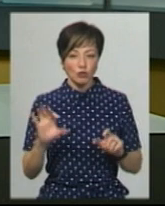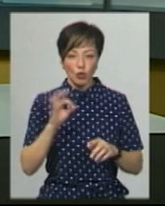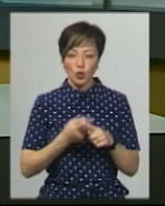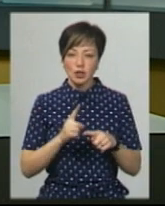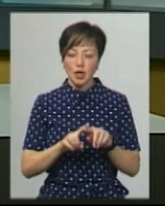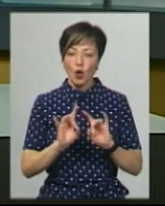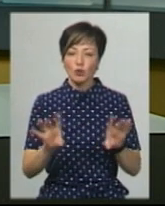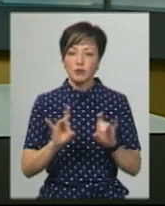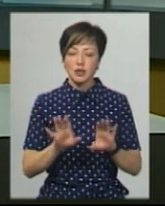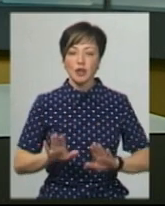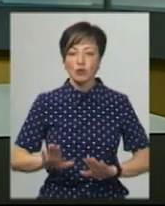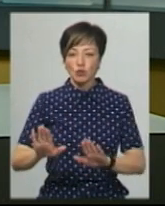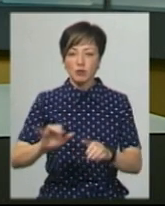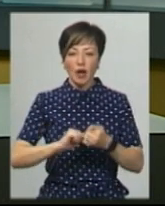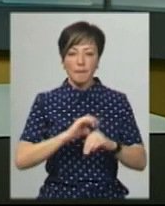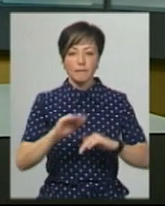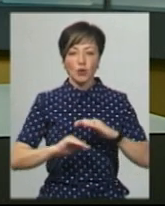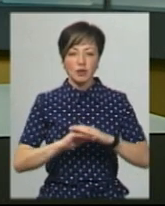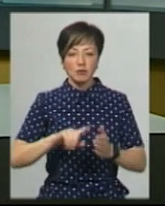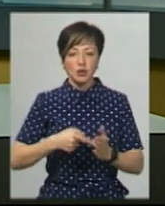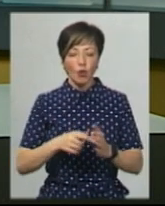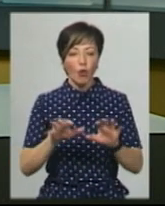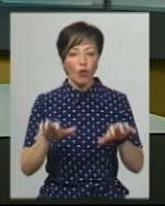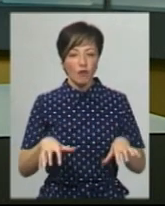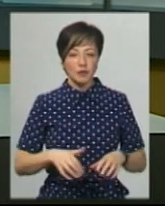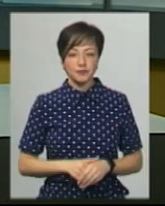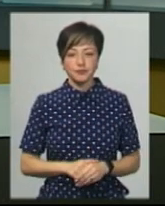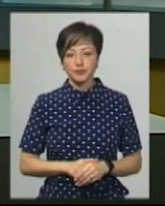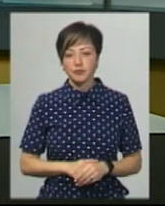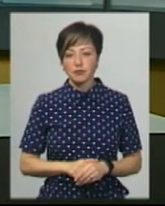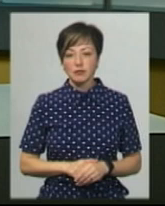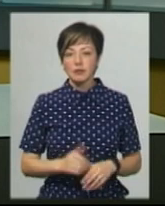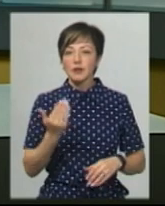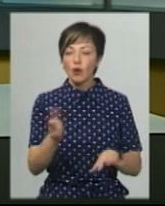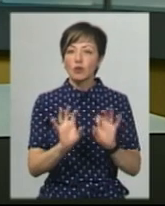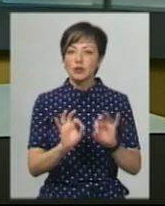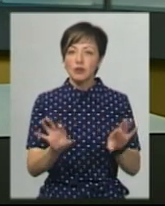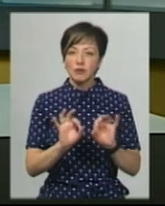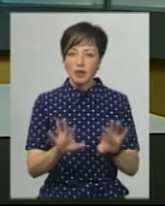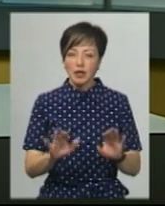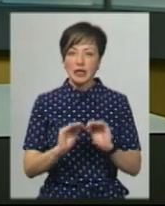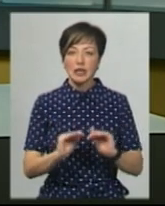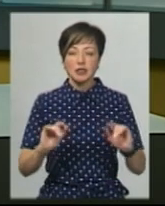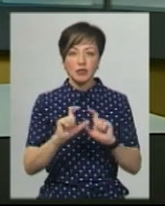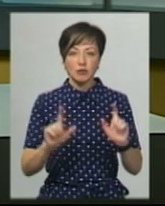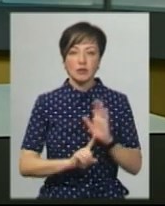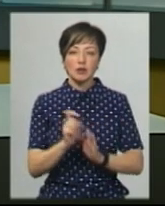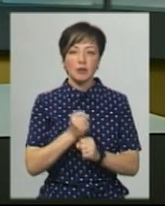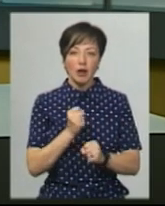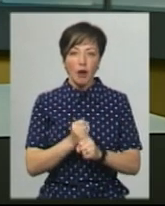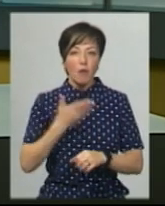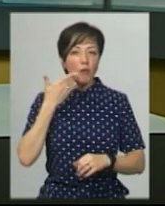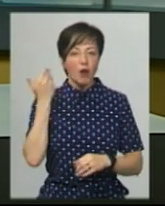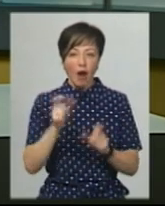Суспільному розповідає заступник Кам'янець-Подільського міського голови Василь Сукач. За його словами, дитсадки запрацюють у зв'язку із пом